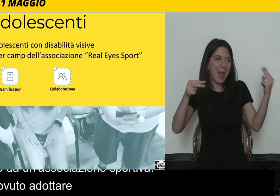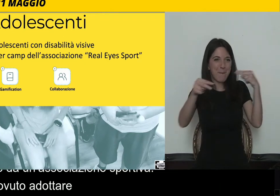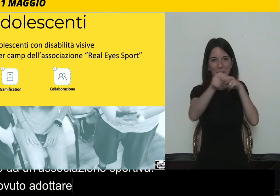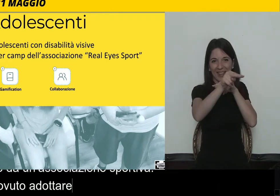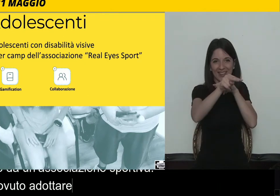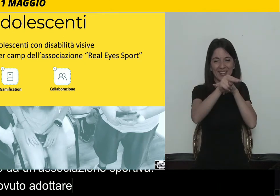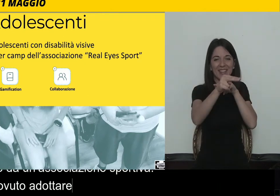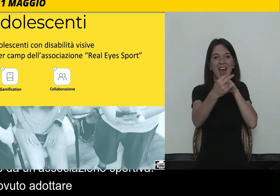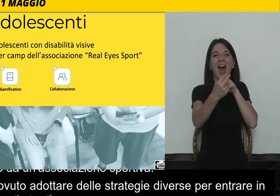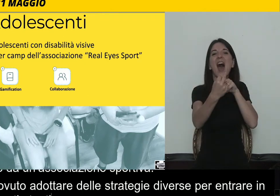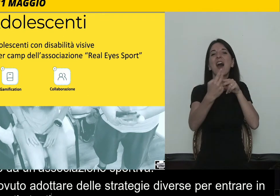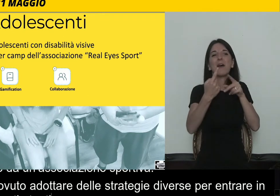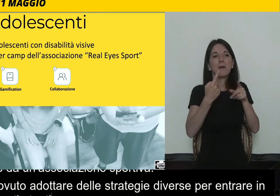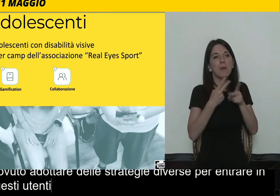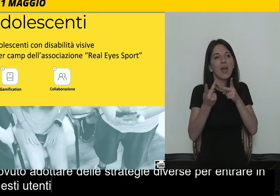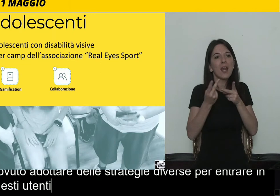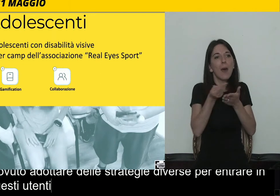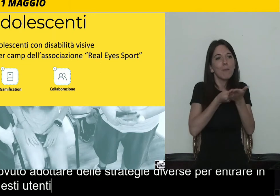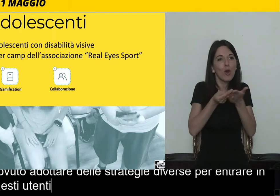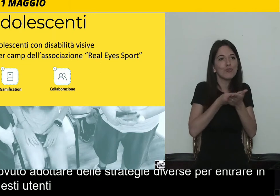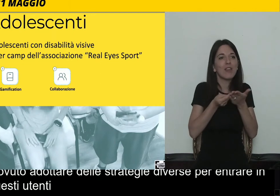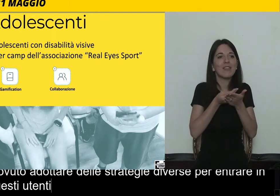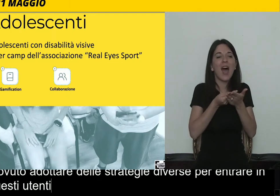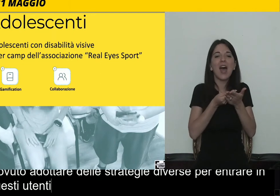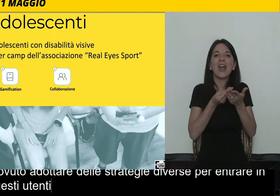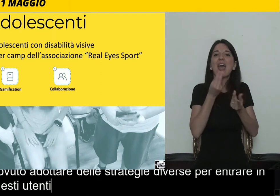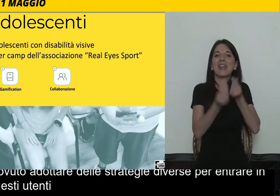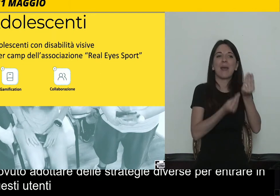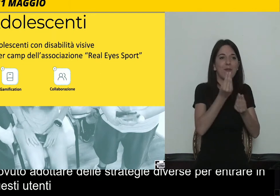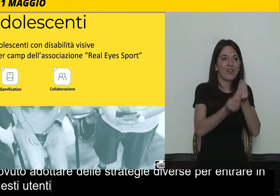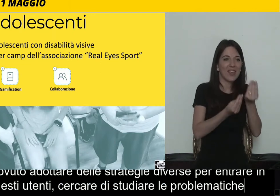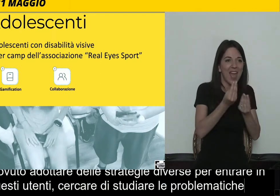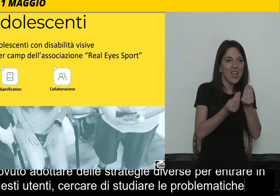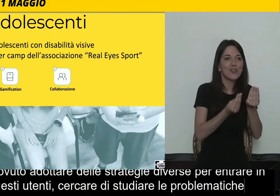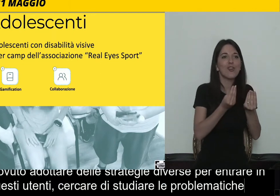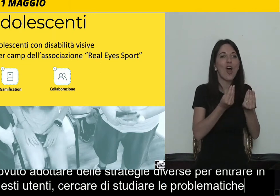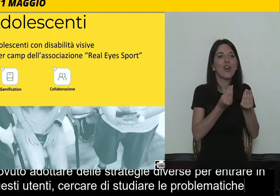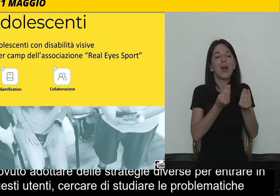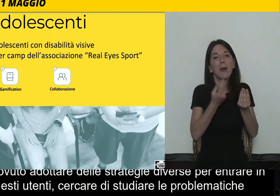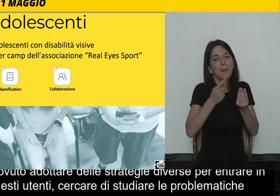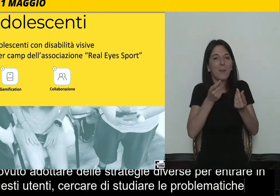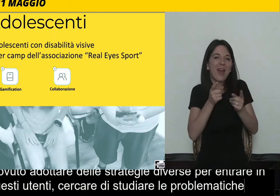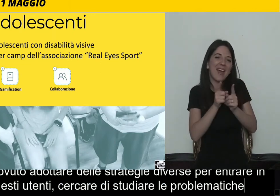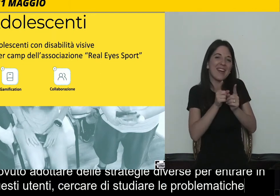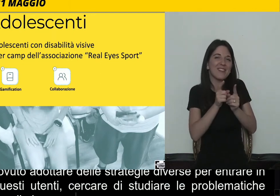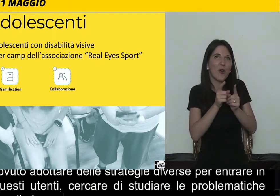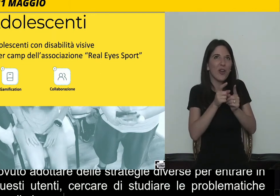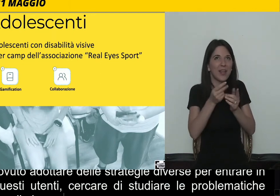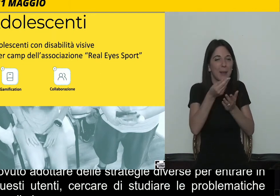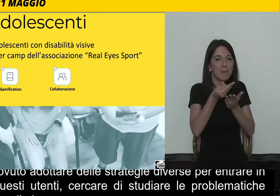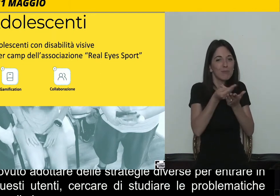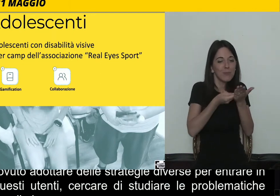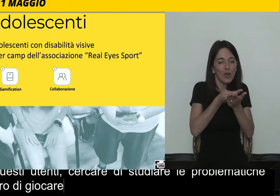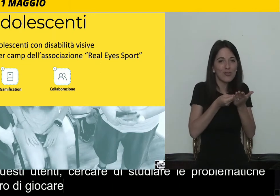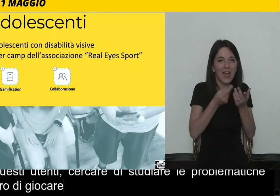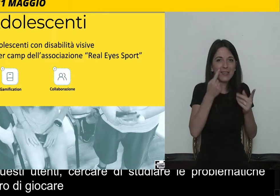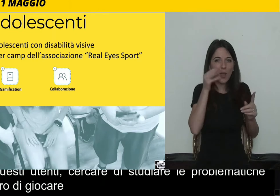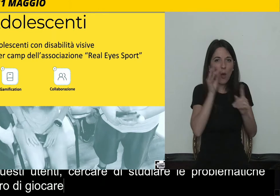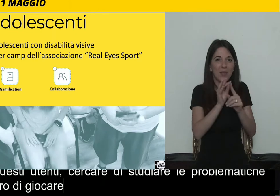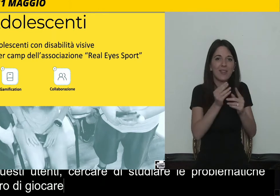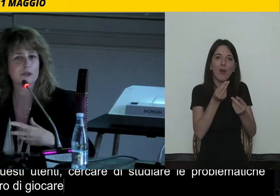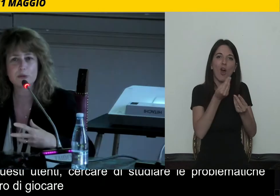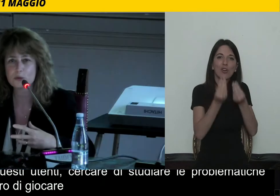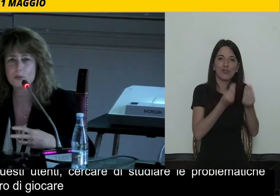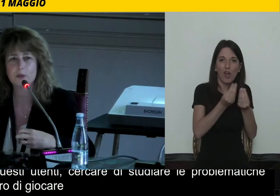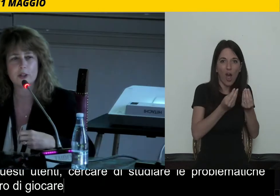cercare di studiare le problematiche però permettendo loro di giocare in qualche modo. Abbiamo creato un ambiente collaborativo, quindi i ragazzi